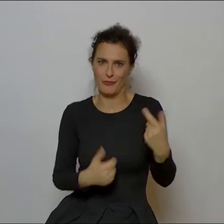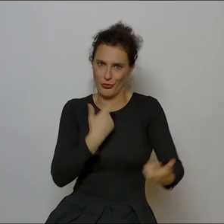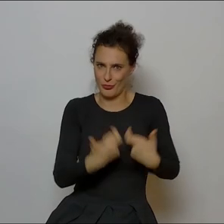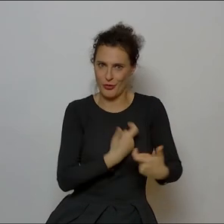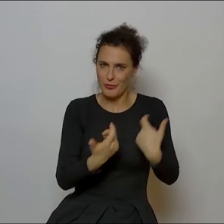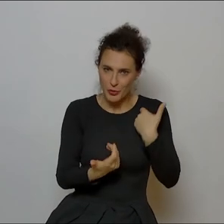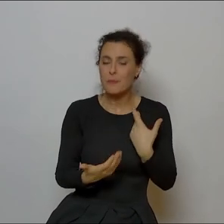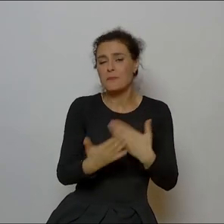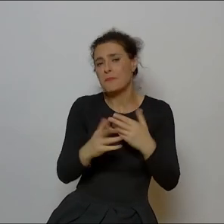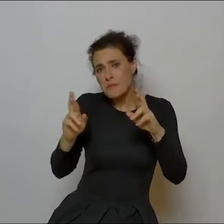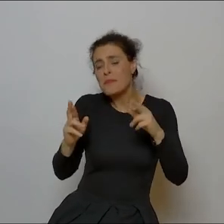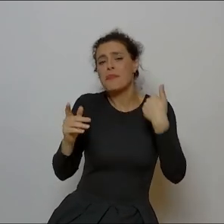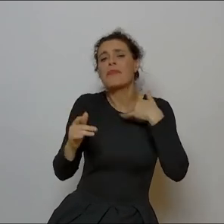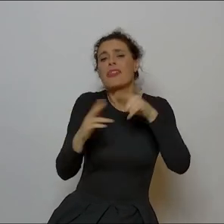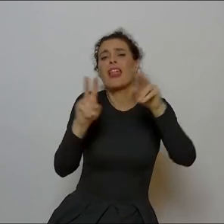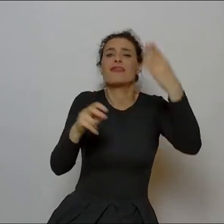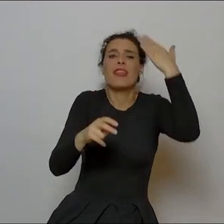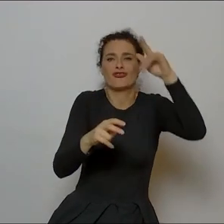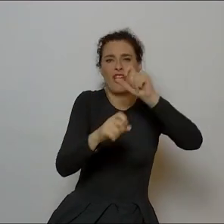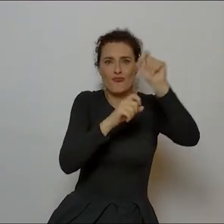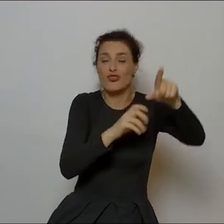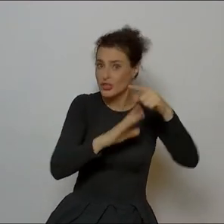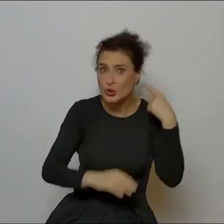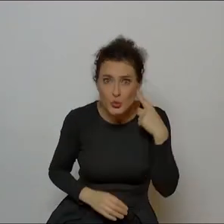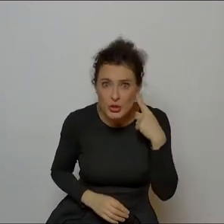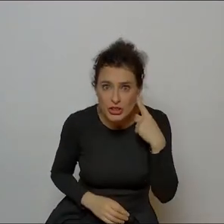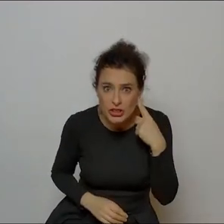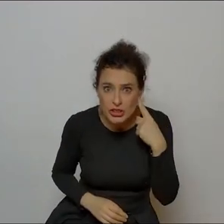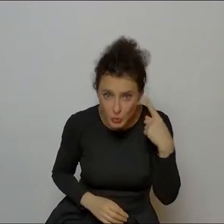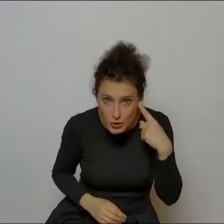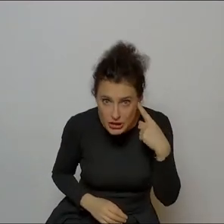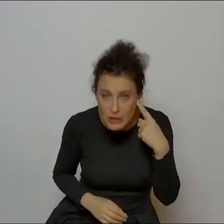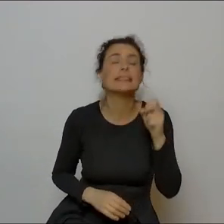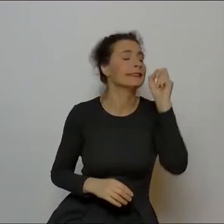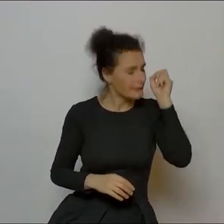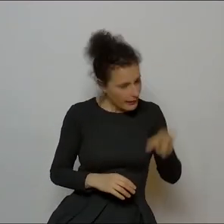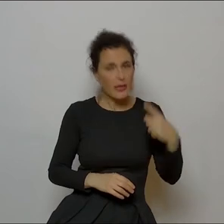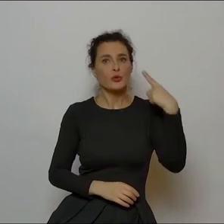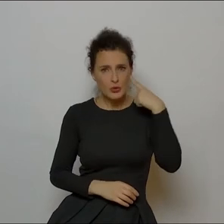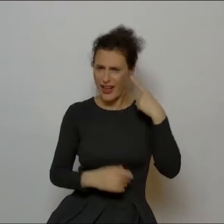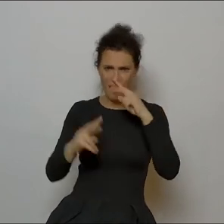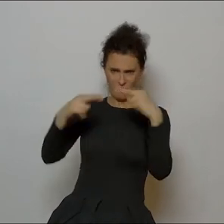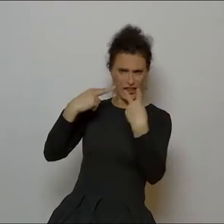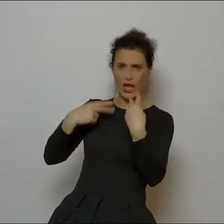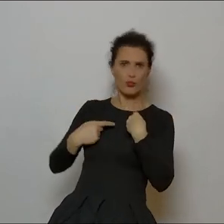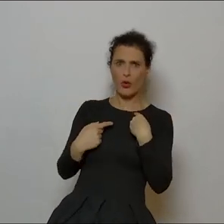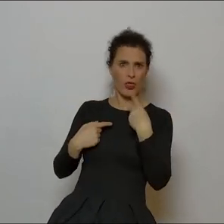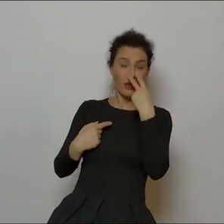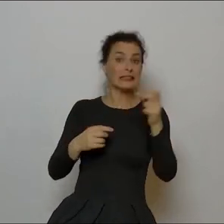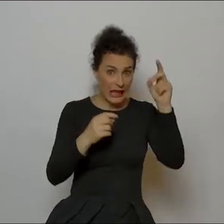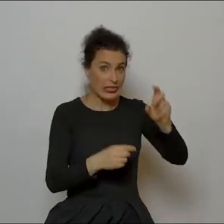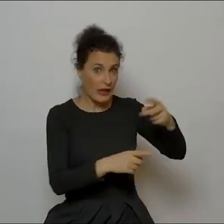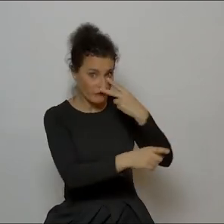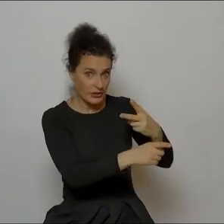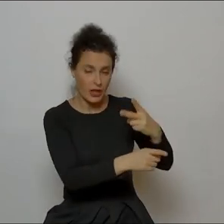ta nadzieja jest. Słyszysz nas? Tak, ja słyszę, a na pewno mnie widać, bo ja tu mam... Nawet widać, nawet już widać,